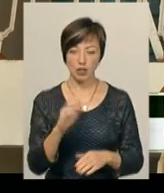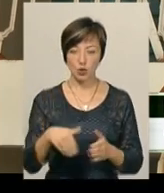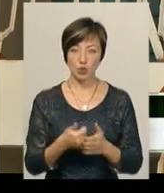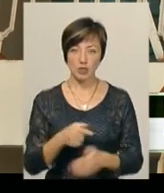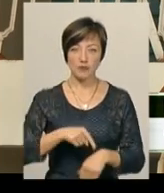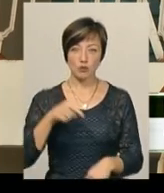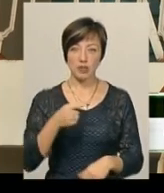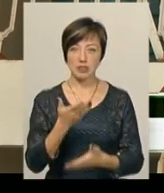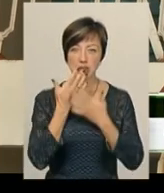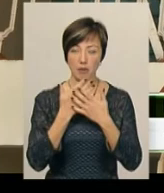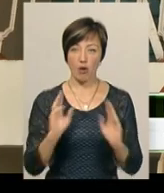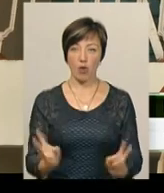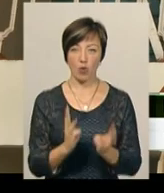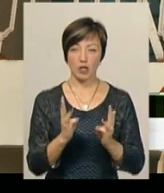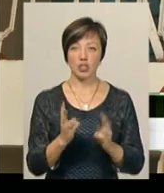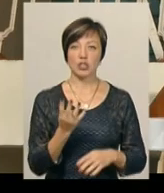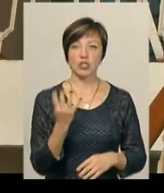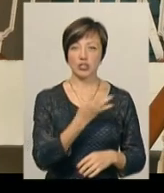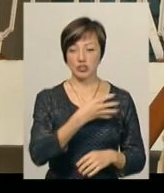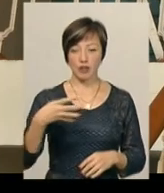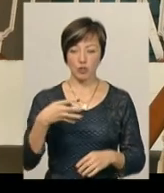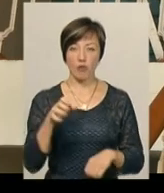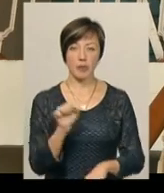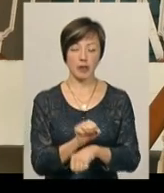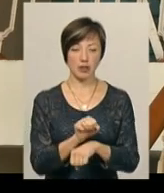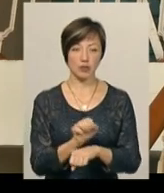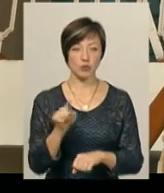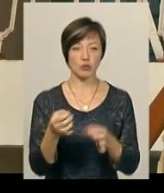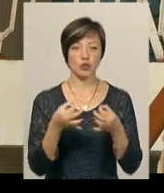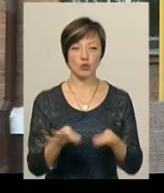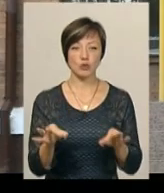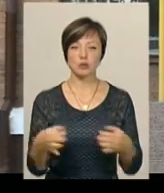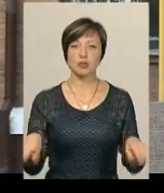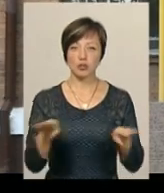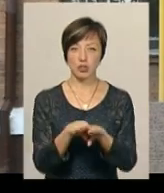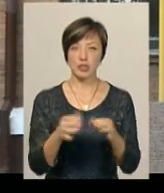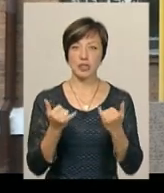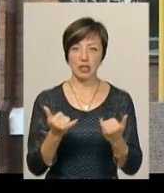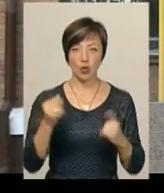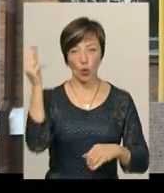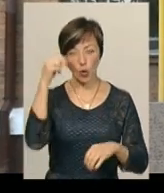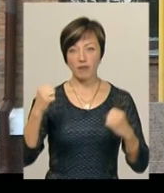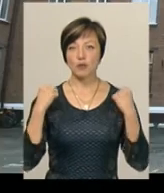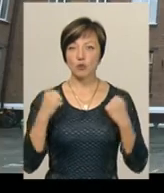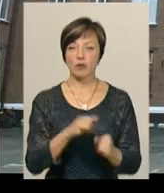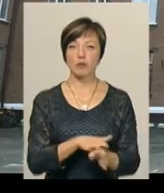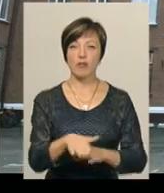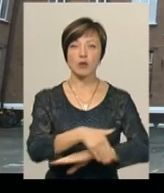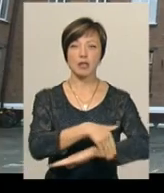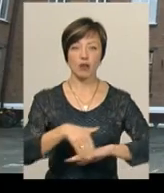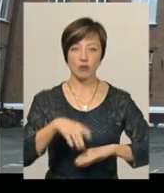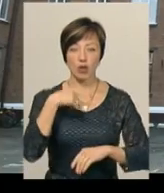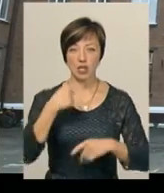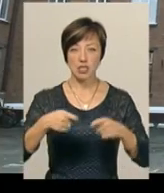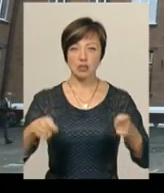і досі відчувається запах горілого. Четвертий поверх перекритий, туди доступ зачинено. Нині уроки фізкультури відбуваються на вулиці,